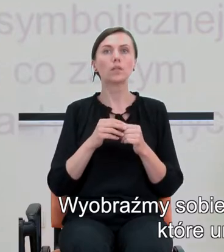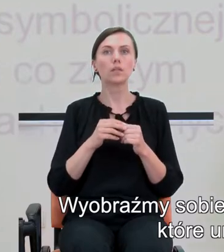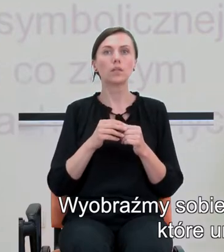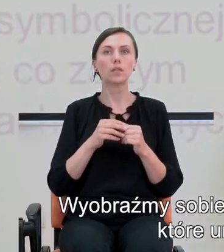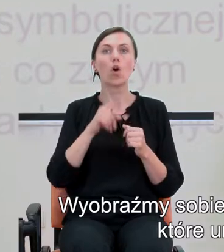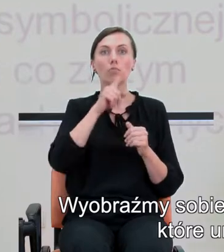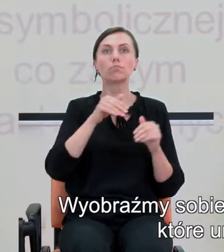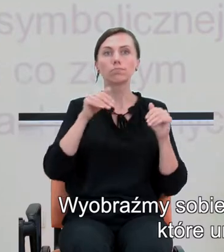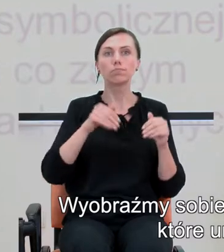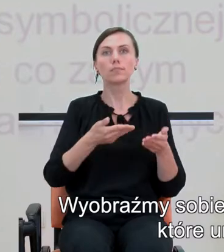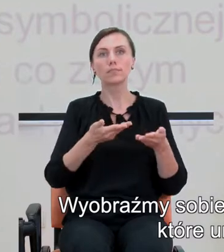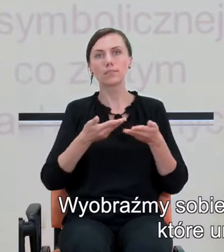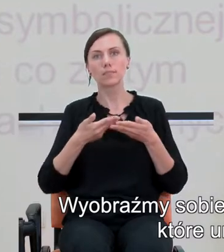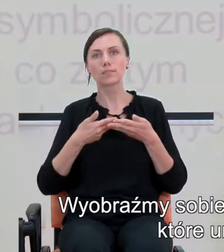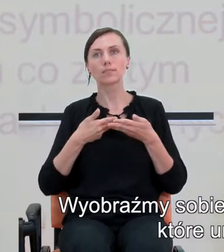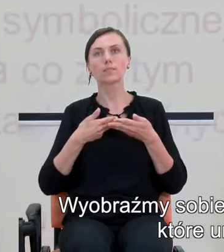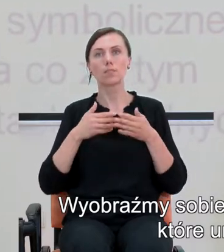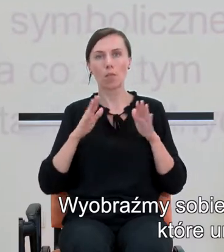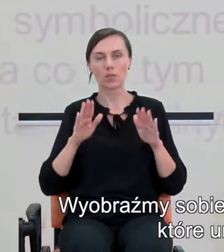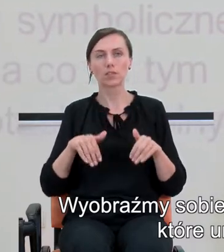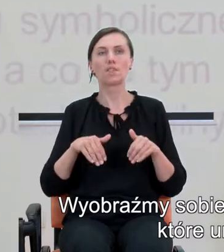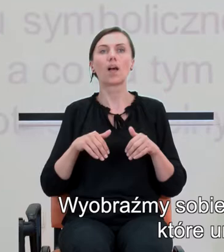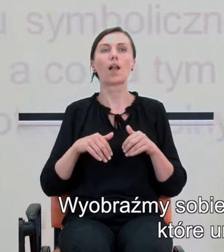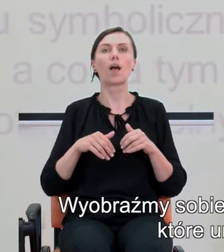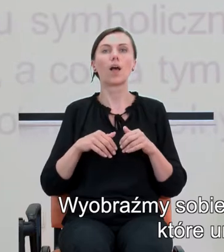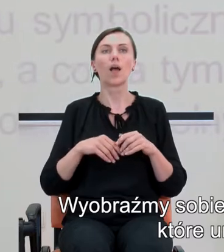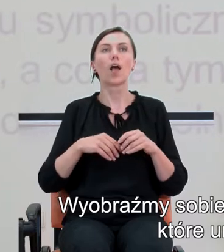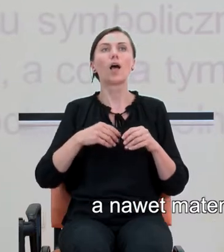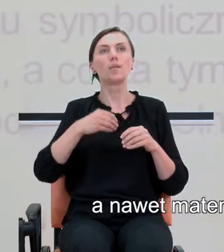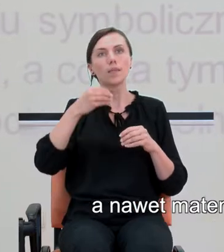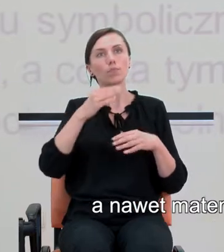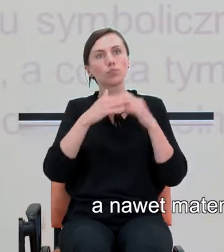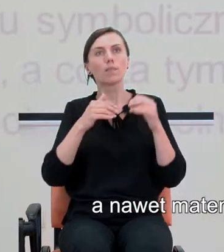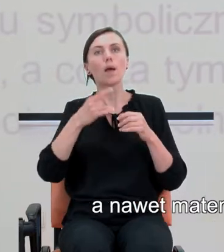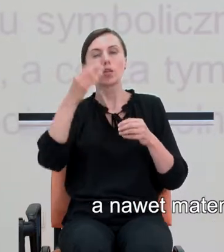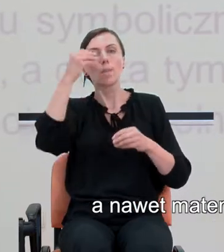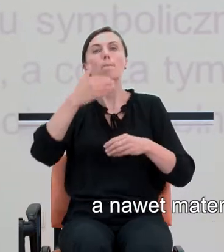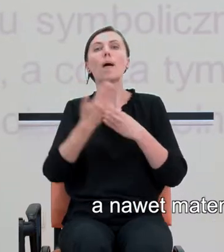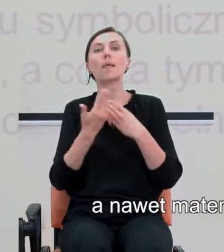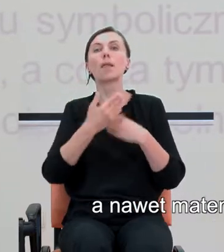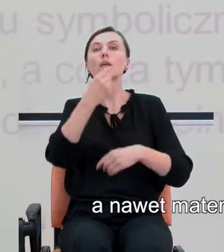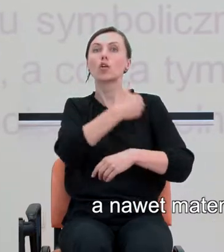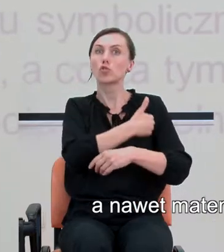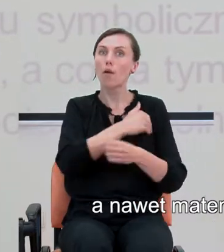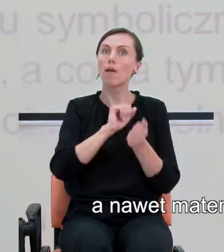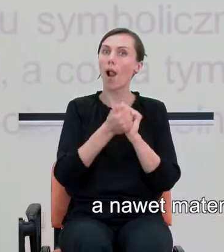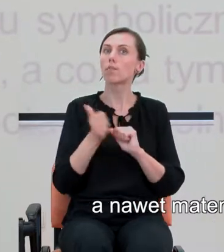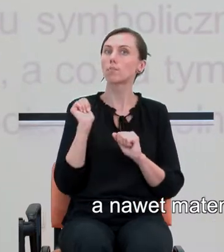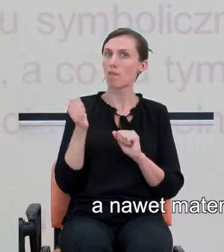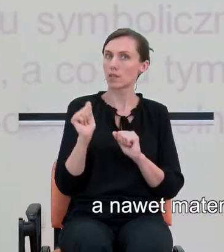umożliwia budowanie szkolnej matematyki, a nawet matematyki profesjonalnej,